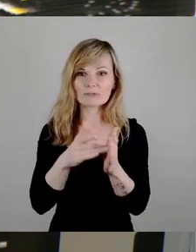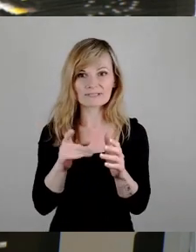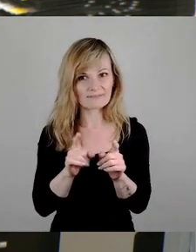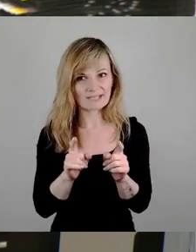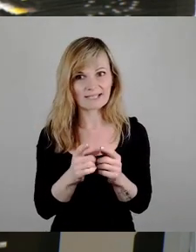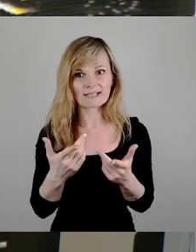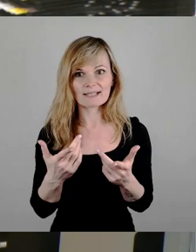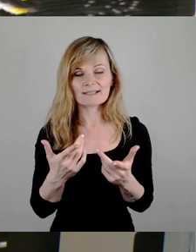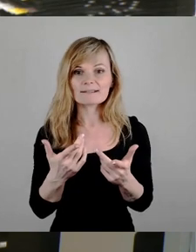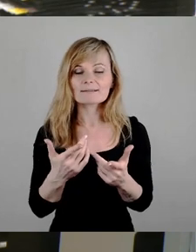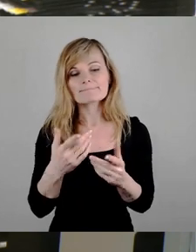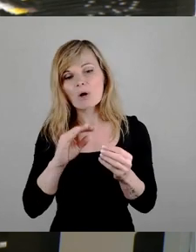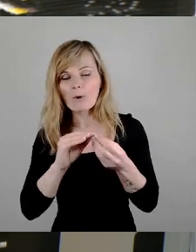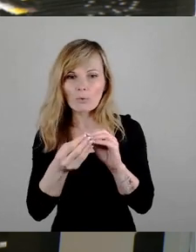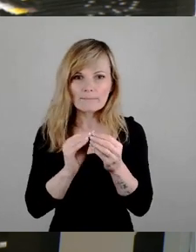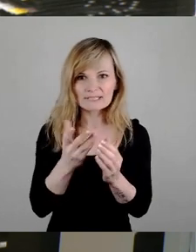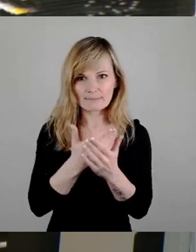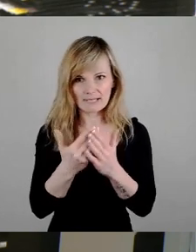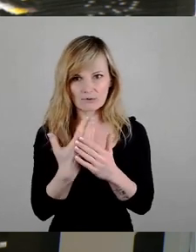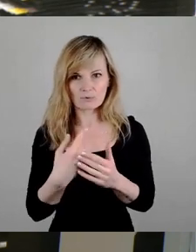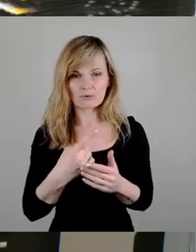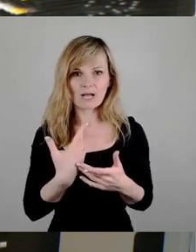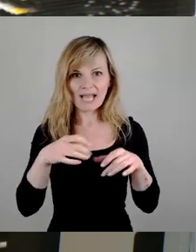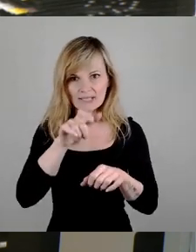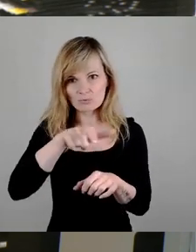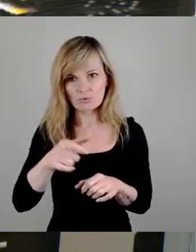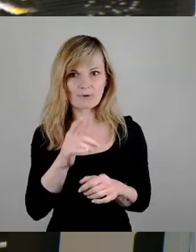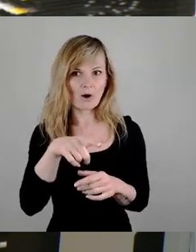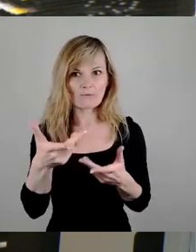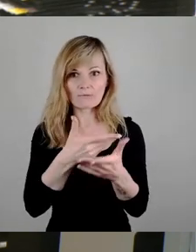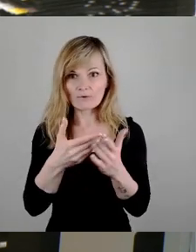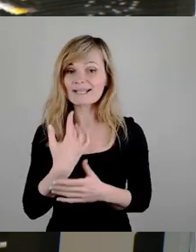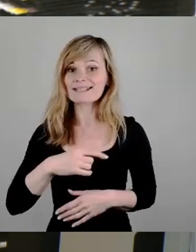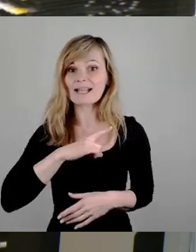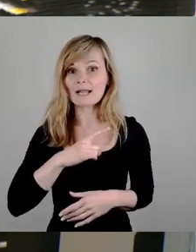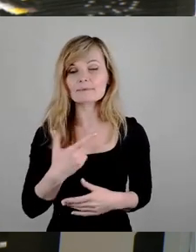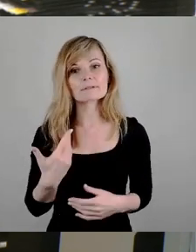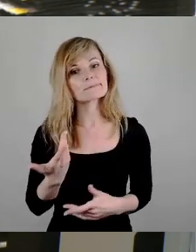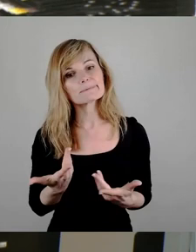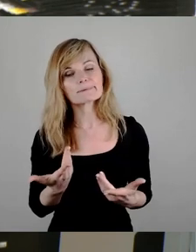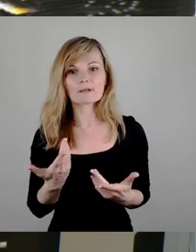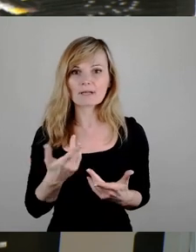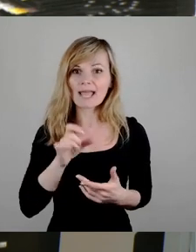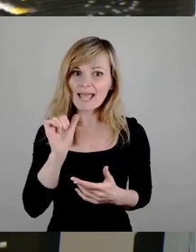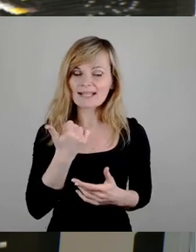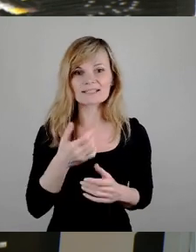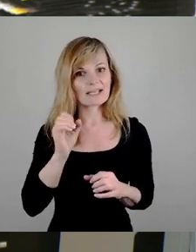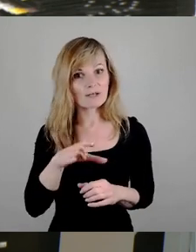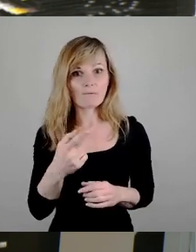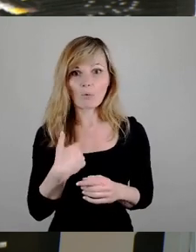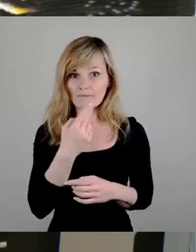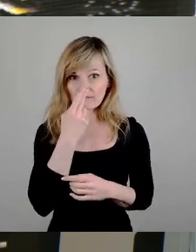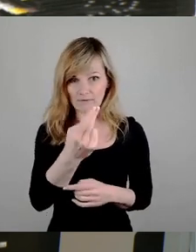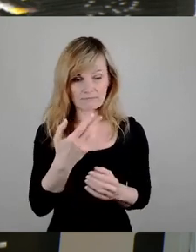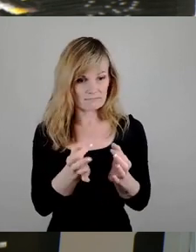Kompromissbildung mit den Eigentümerinnen und Eigentümern zu haben. Ich bedauere sehr, dass der erste Entwurf das jetzt überhaupt nicht abbildet, obwohl